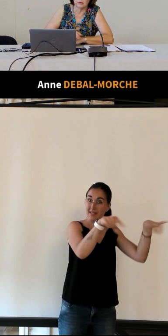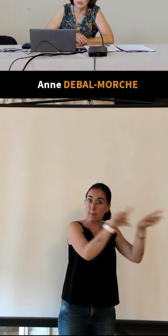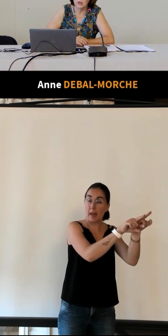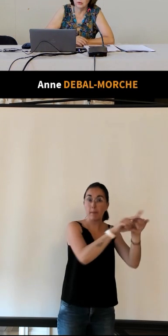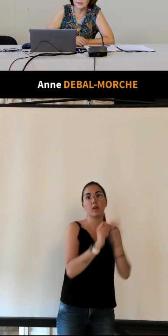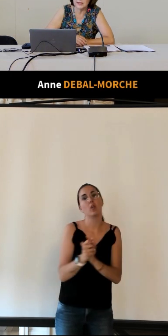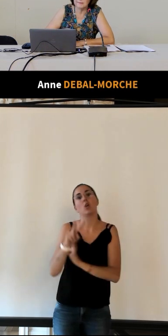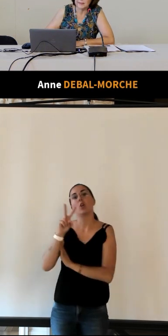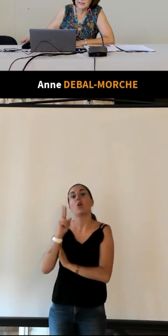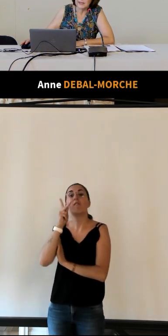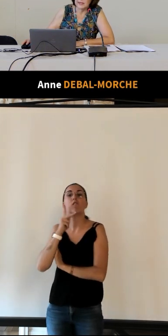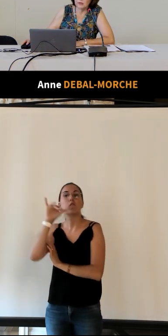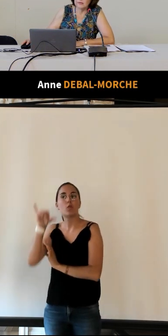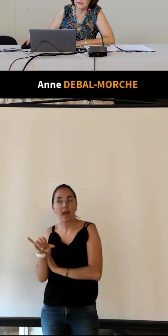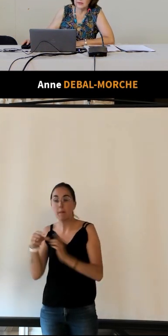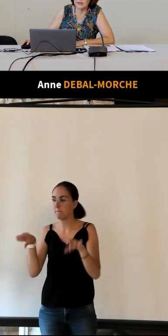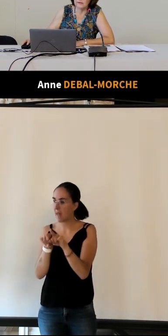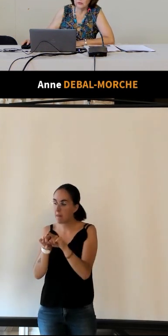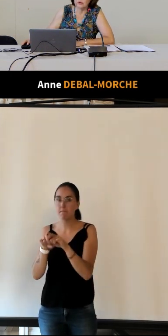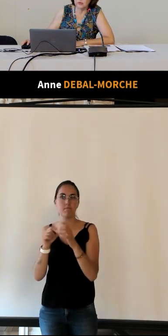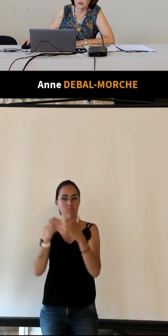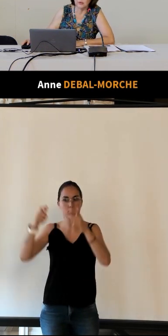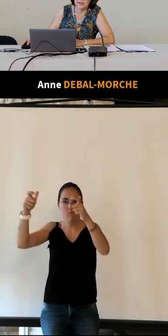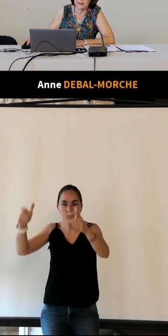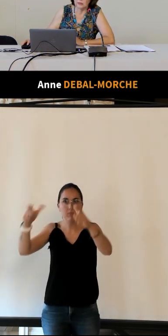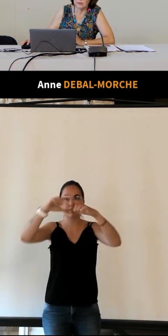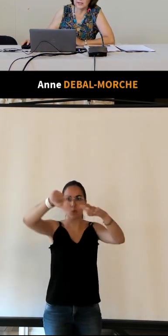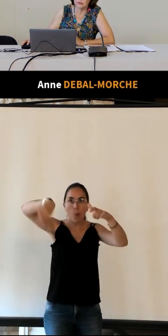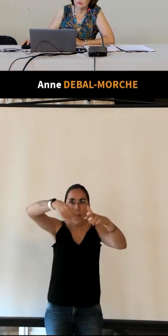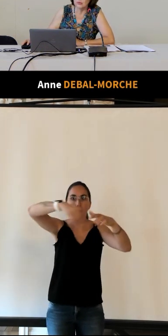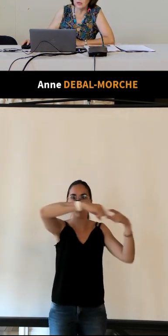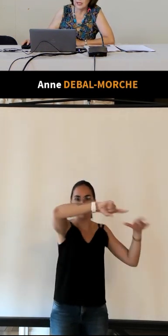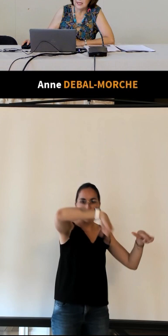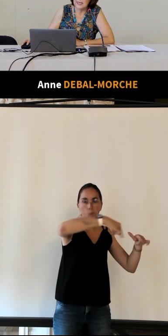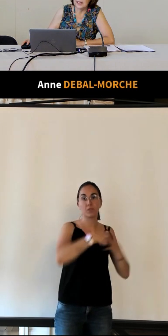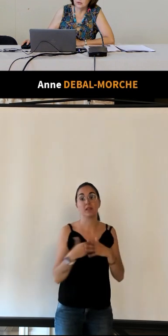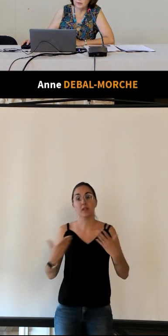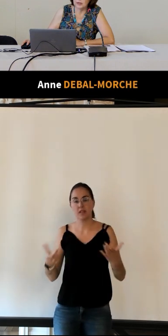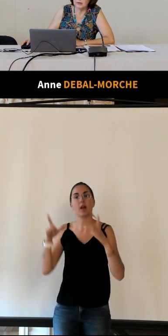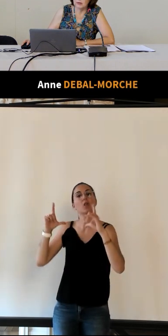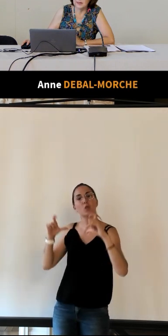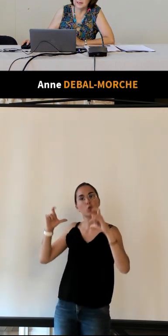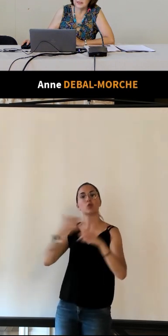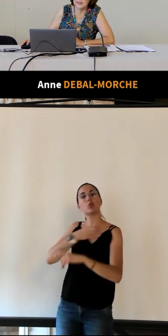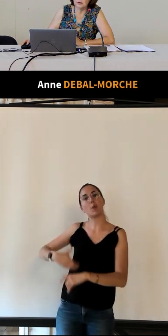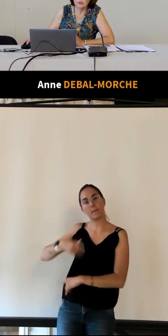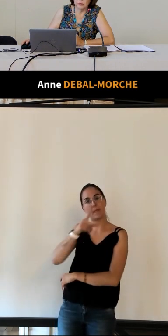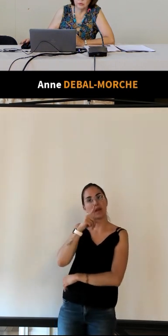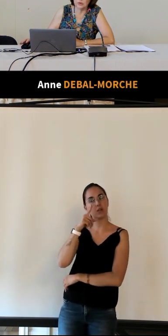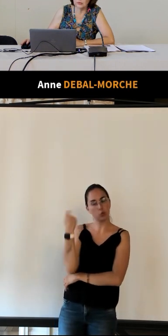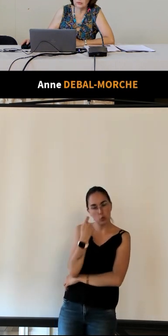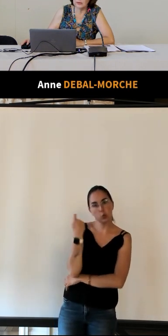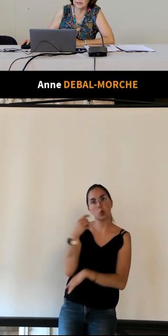Vouvray aussi et donc vous avez les photos de Jean Royer donc maire de Tours et de Paul Métadier donc